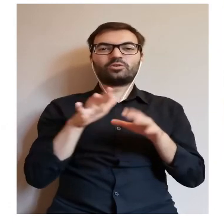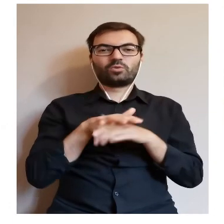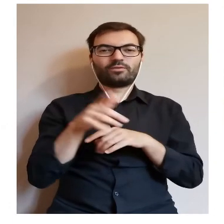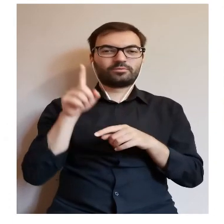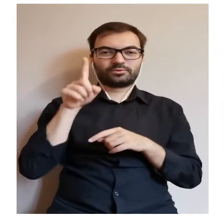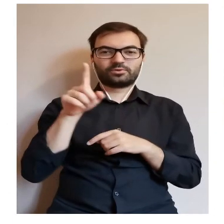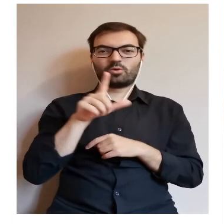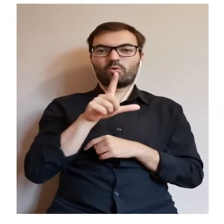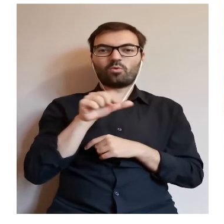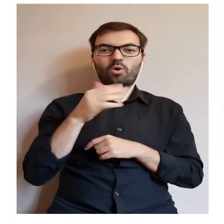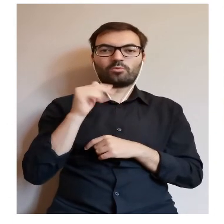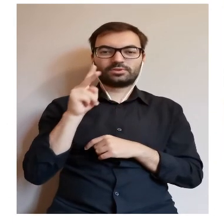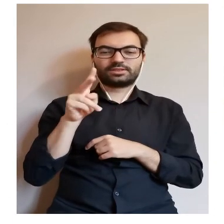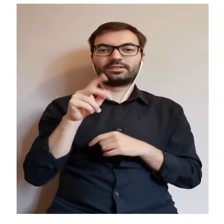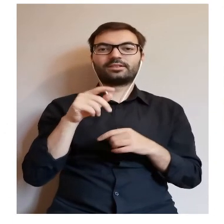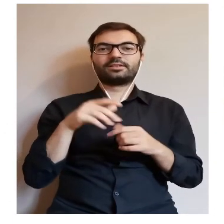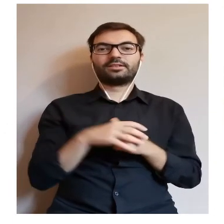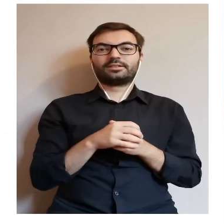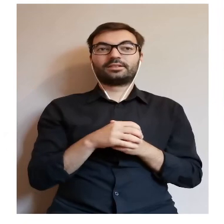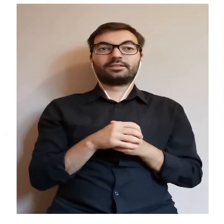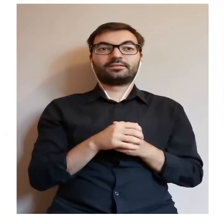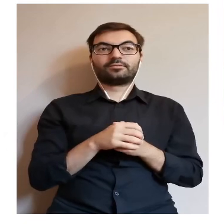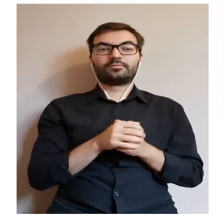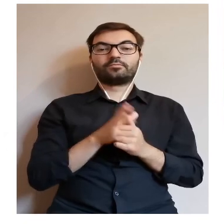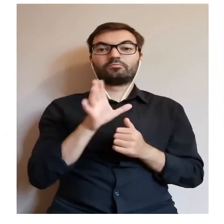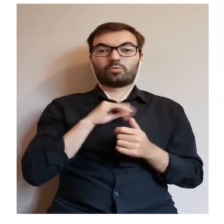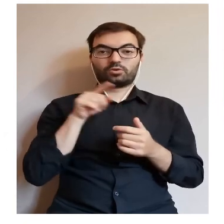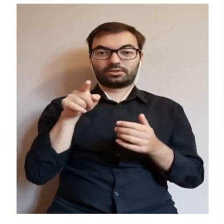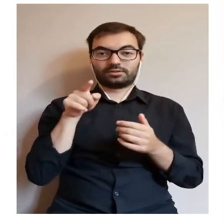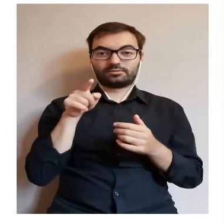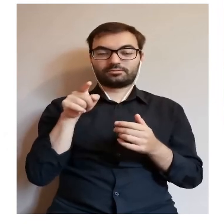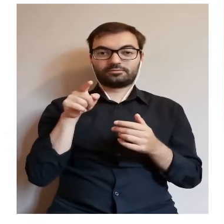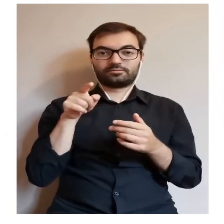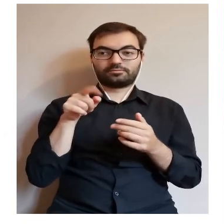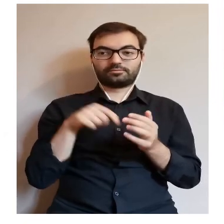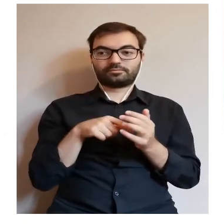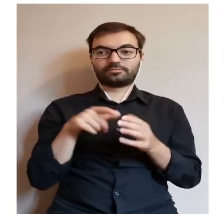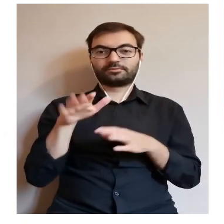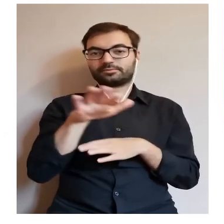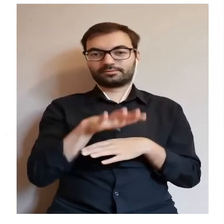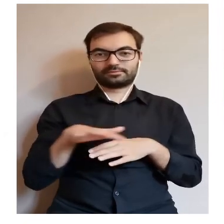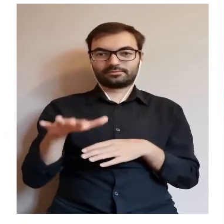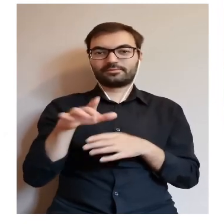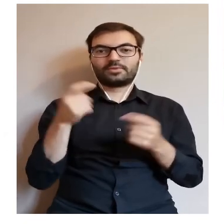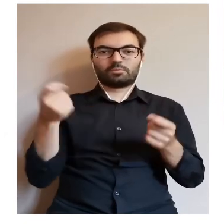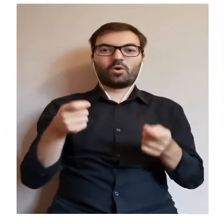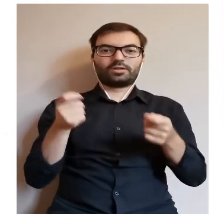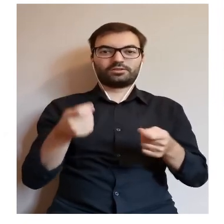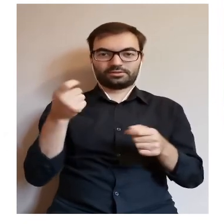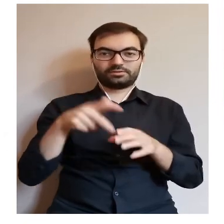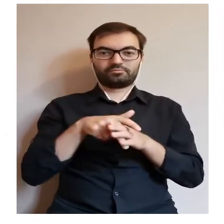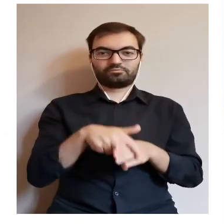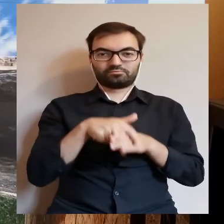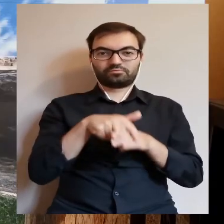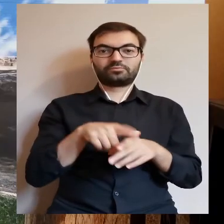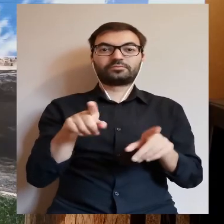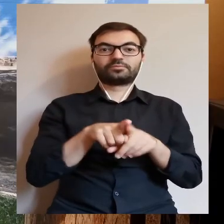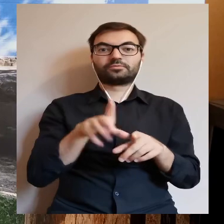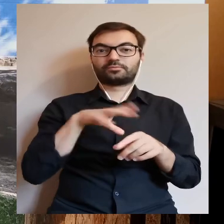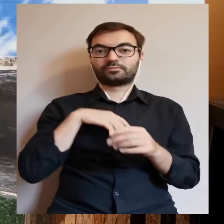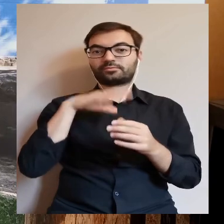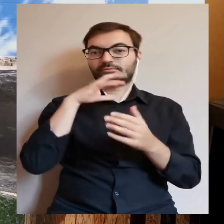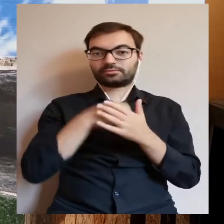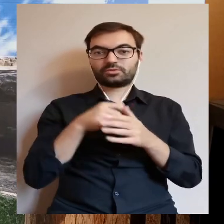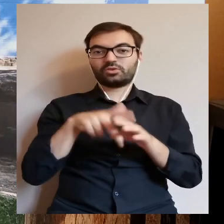znana to jest w Łąsku, stadmina Ogierów. I oczywiście można tam na terenie stadminy pojeździć, ale można